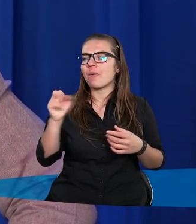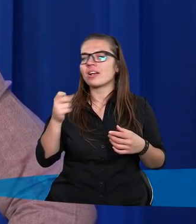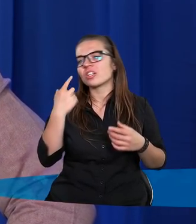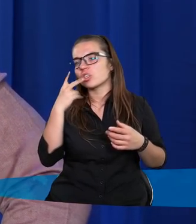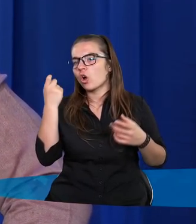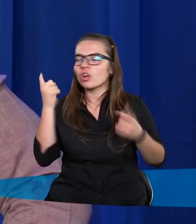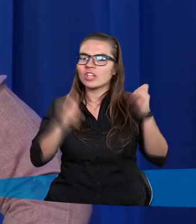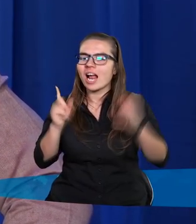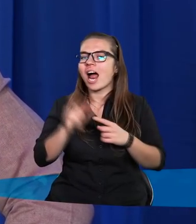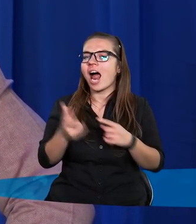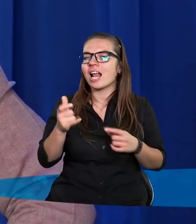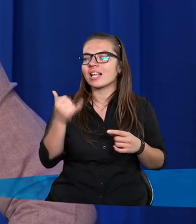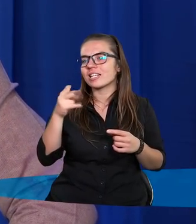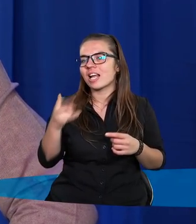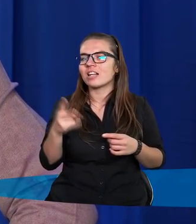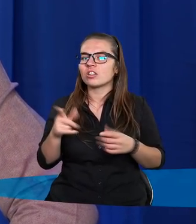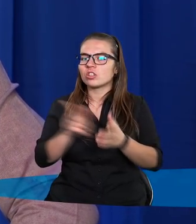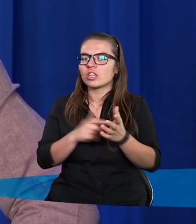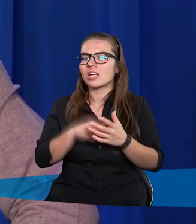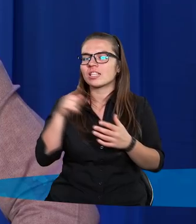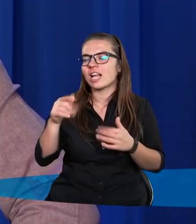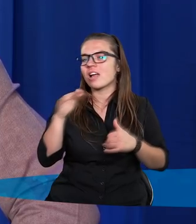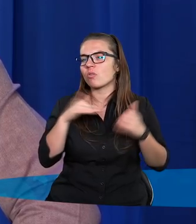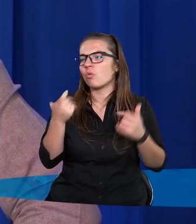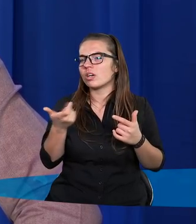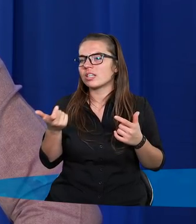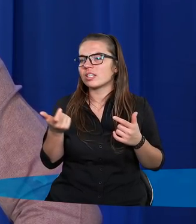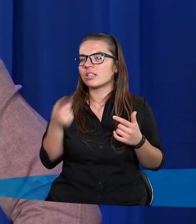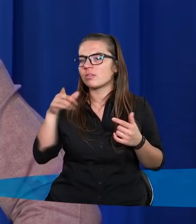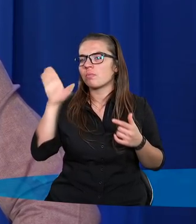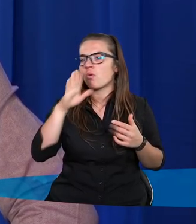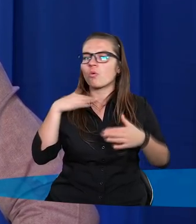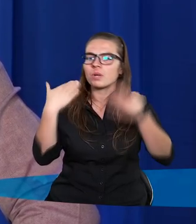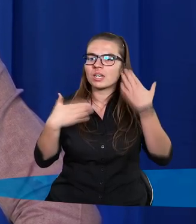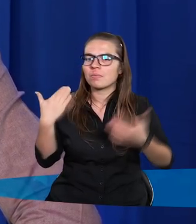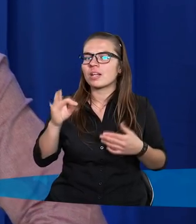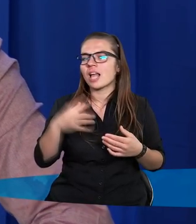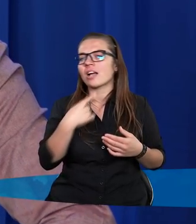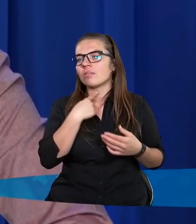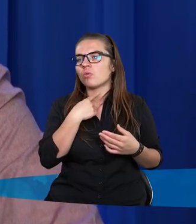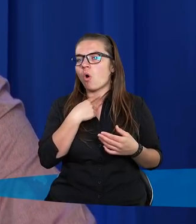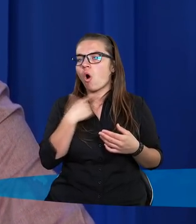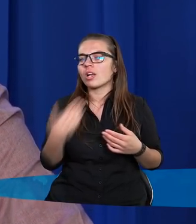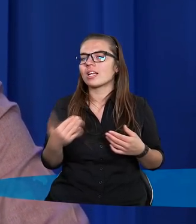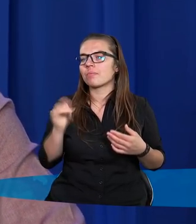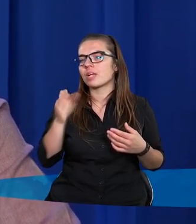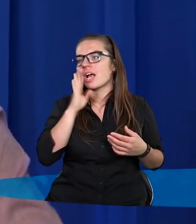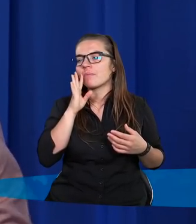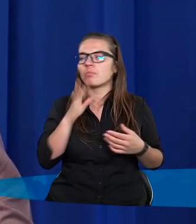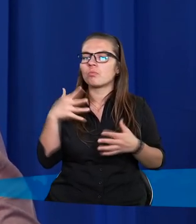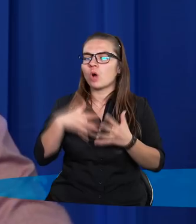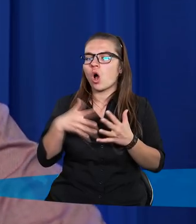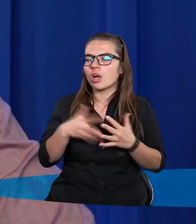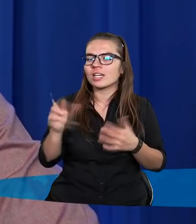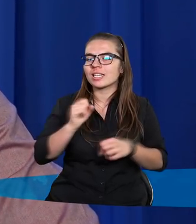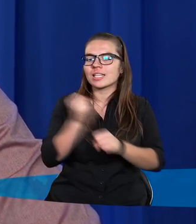trochę rzadziej, ale jednak gdzieś trzęsą się góry, tam Pan Bóg przemawia takim głosem, jakiś prorok